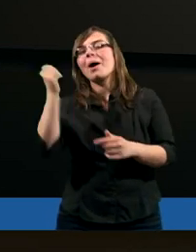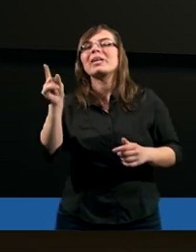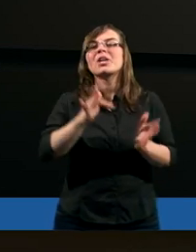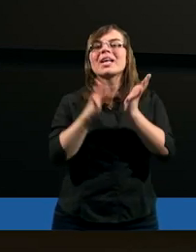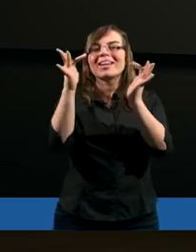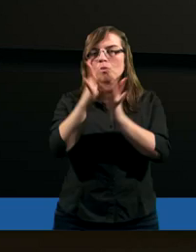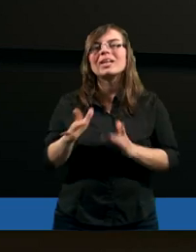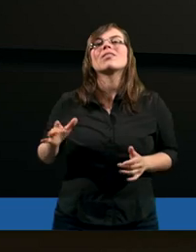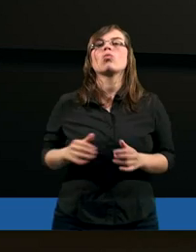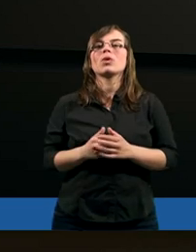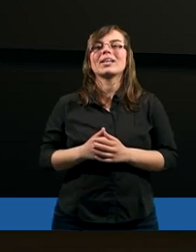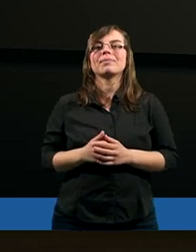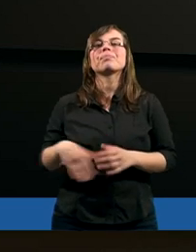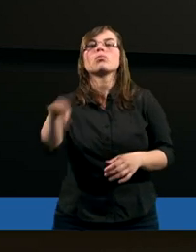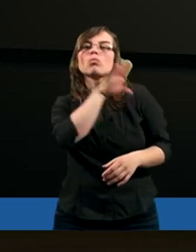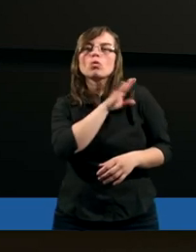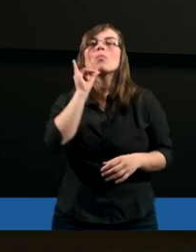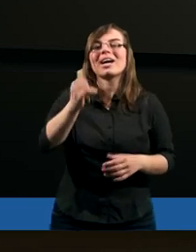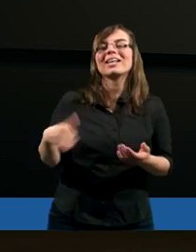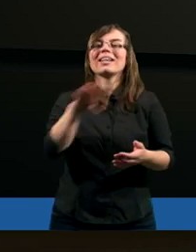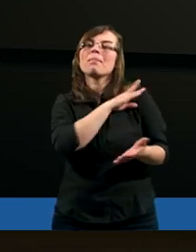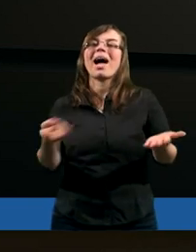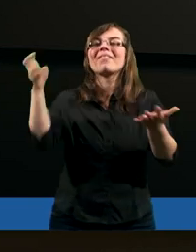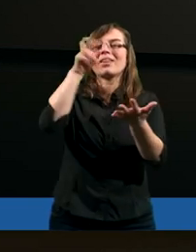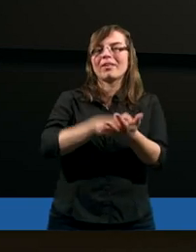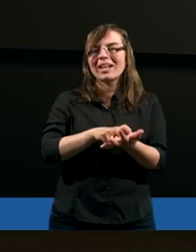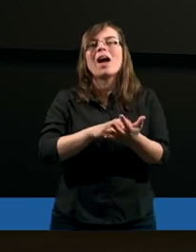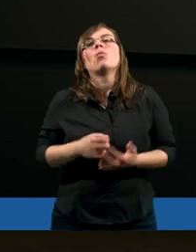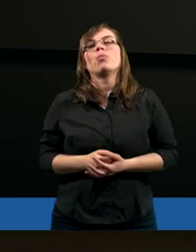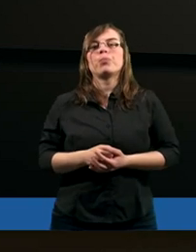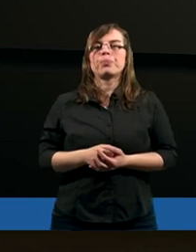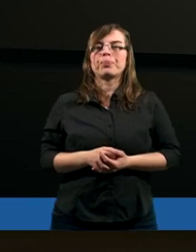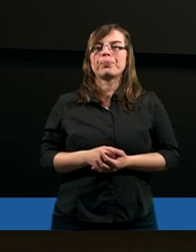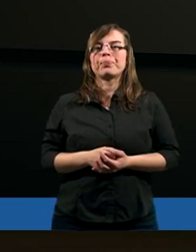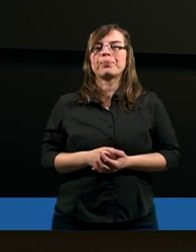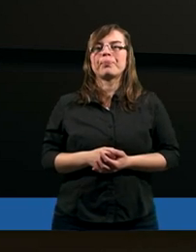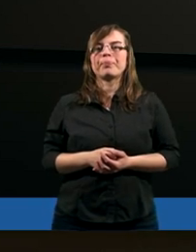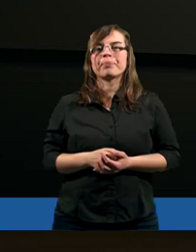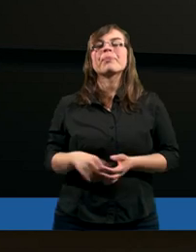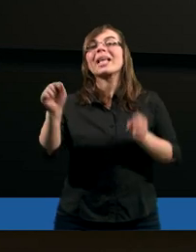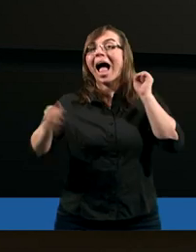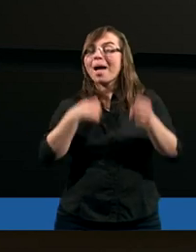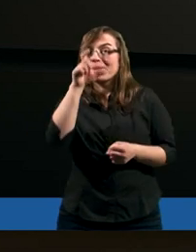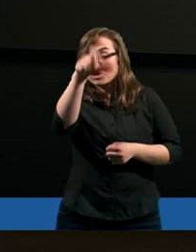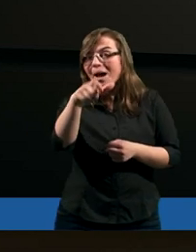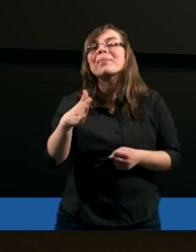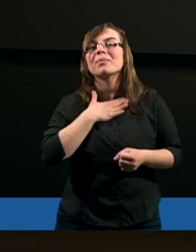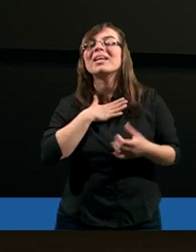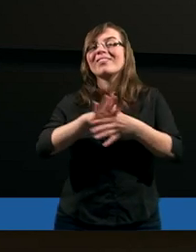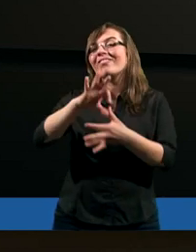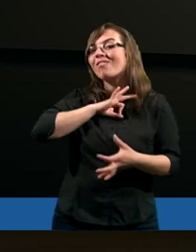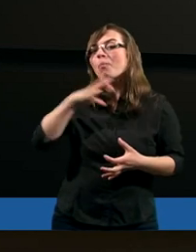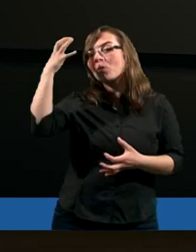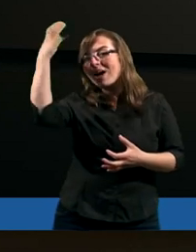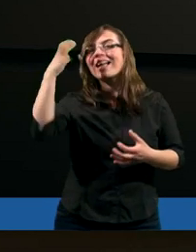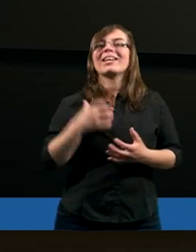pamiętaj, że Jezus Chrystus umarł i z martwych wstał, aby Ciebie mieć w